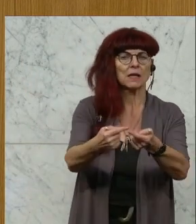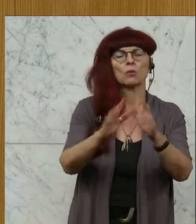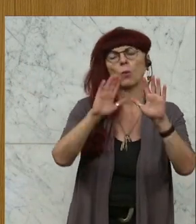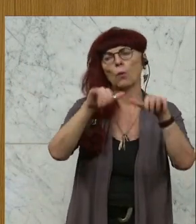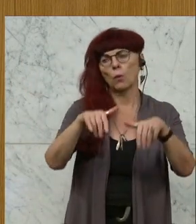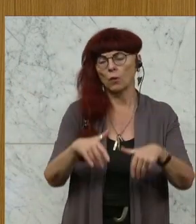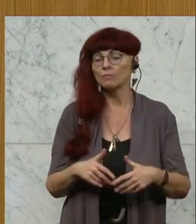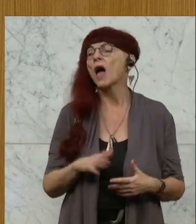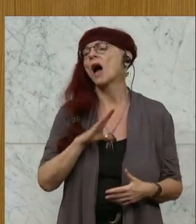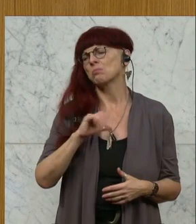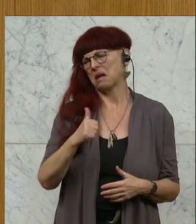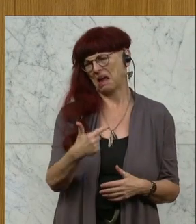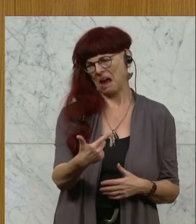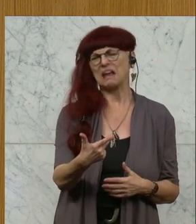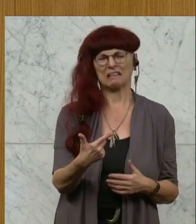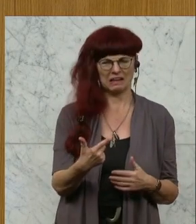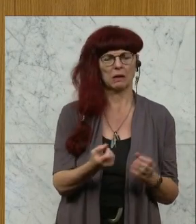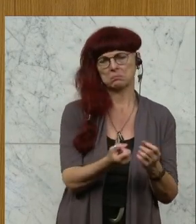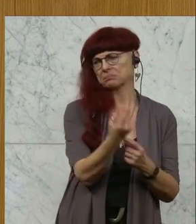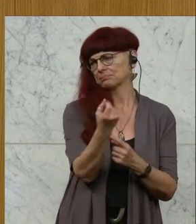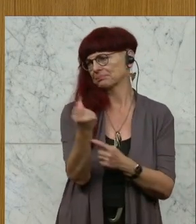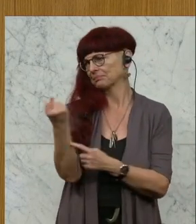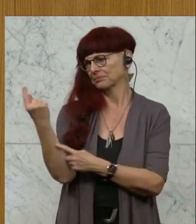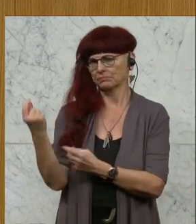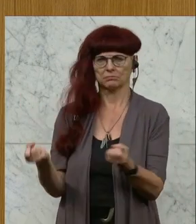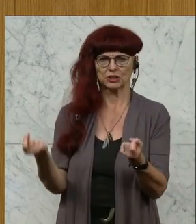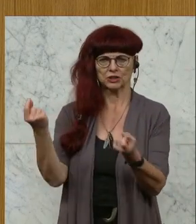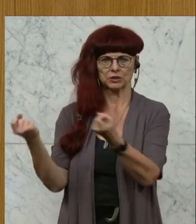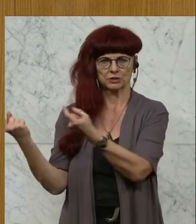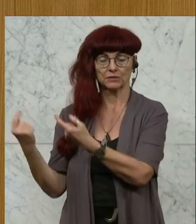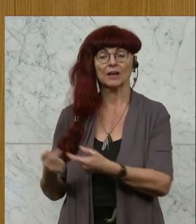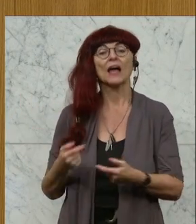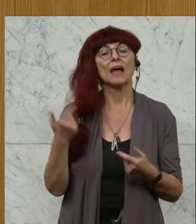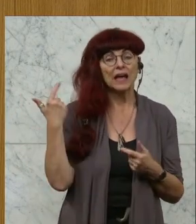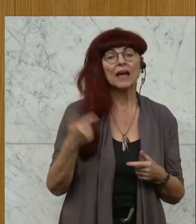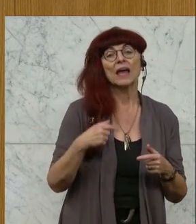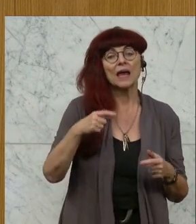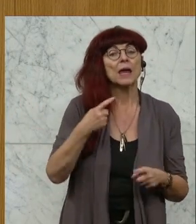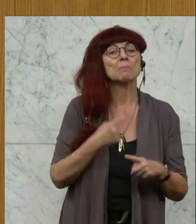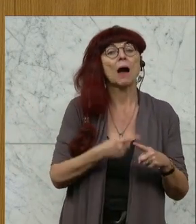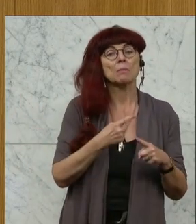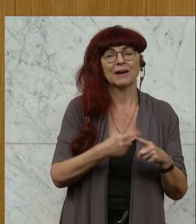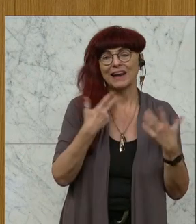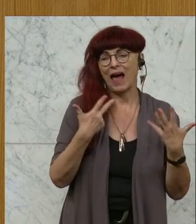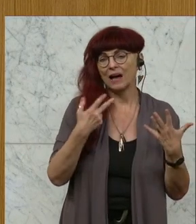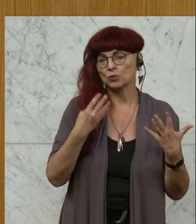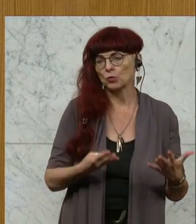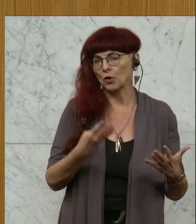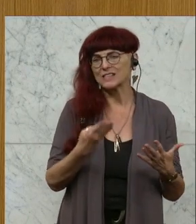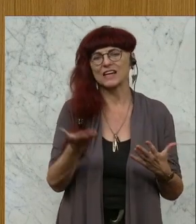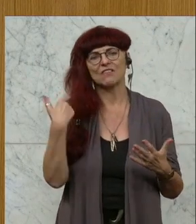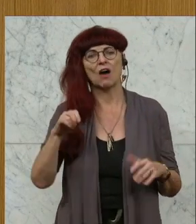sind einige mehr am Markt. Wir hatten im April 1998 dann eine Erweiterung auf 15